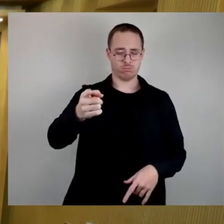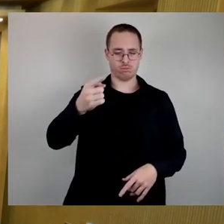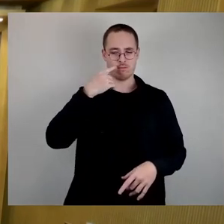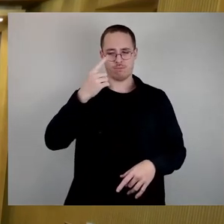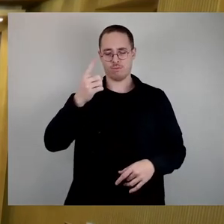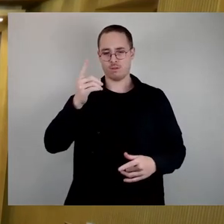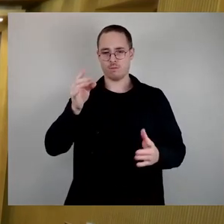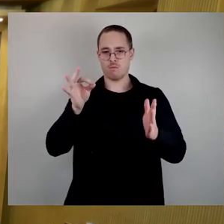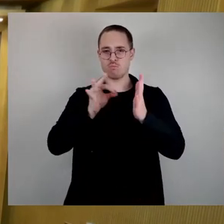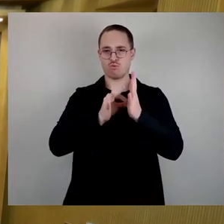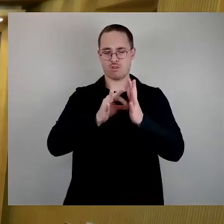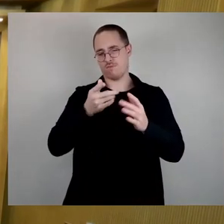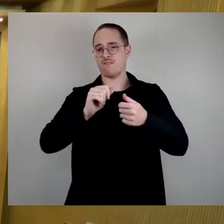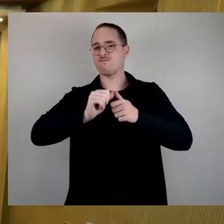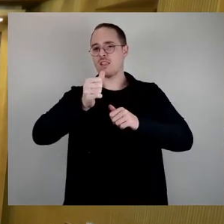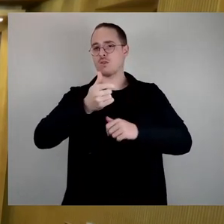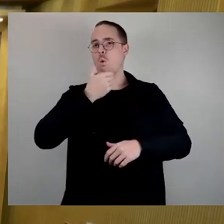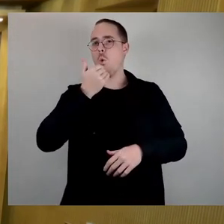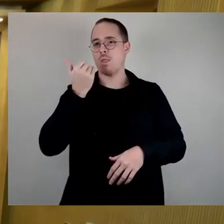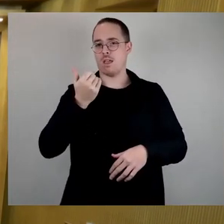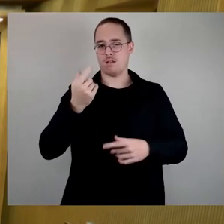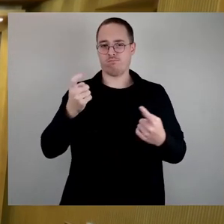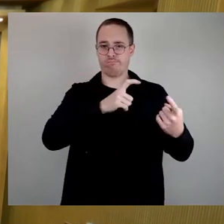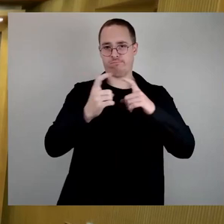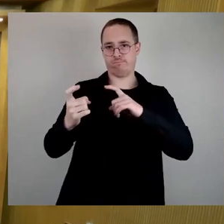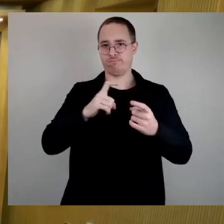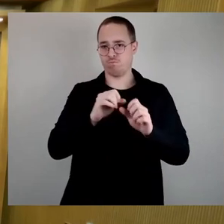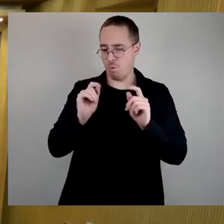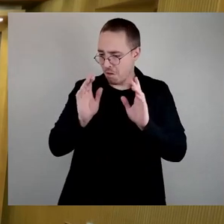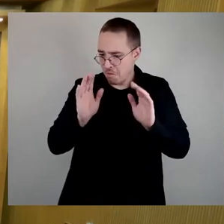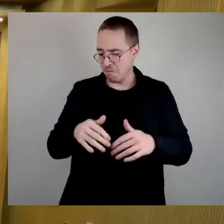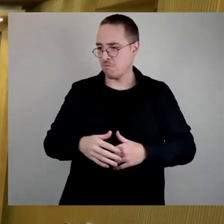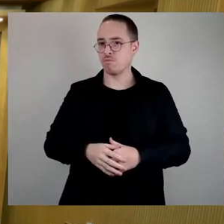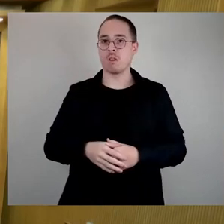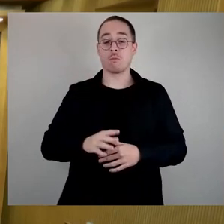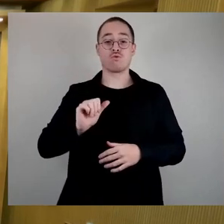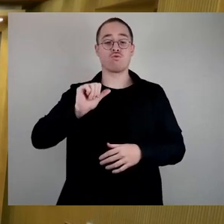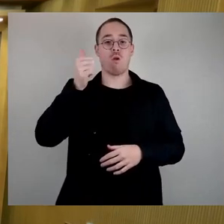ohne Debatte war, dann donnerrechtreich, halte ich. Herr Engel erst und dann Frau Krause.